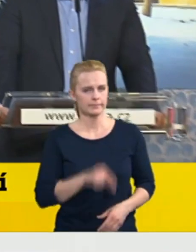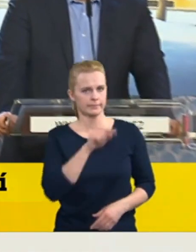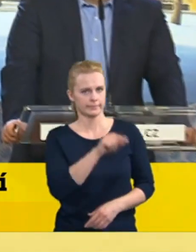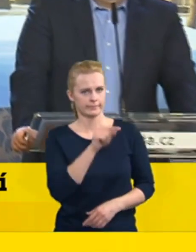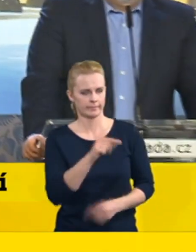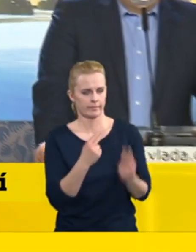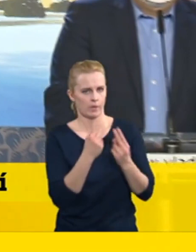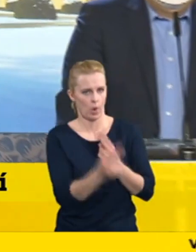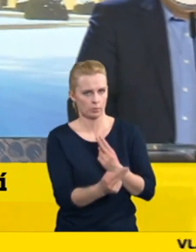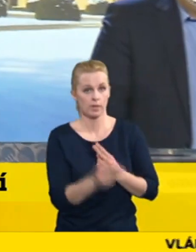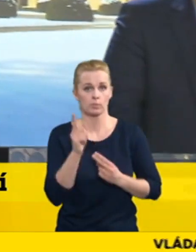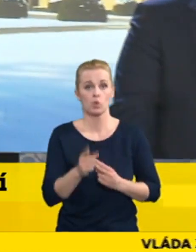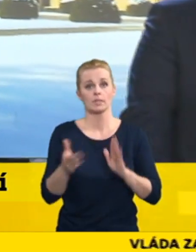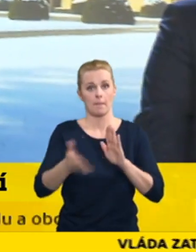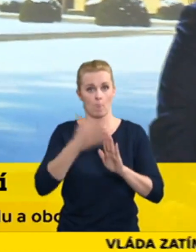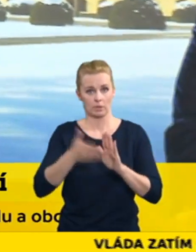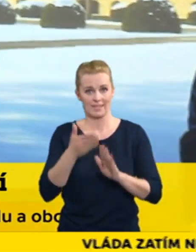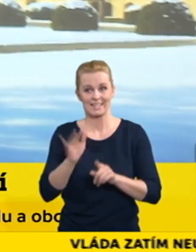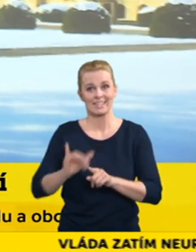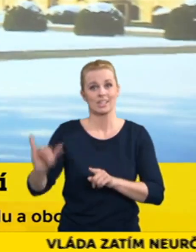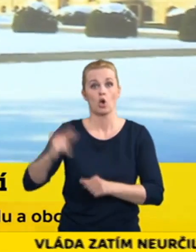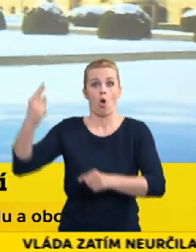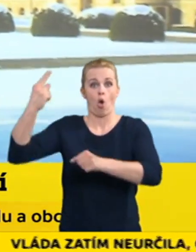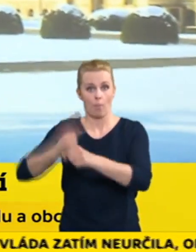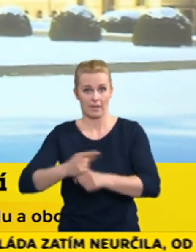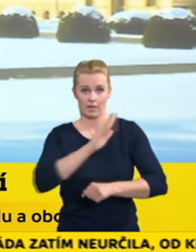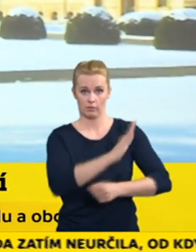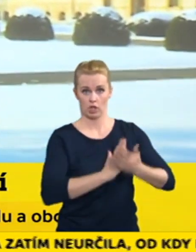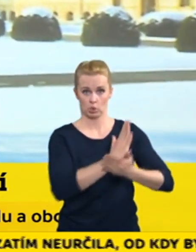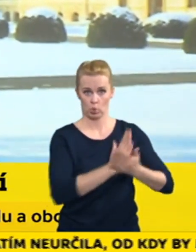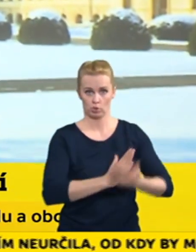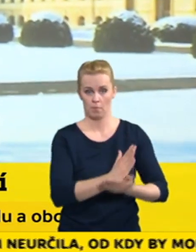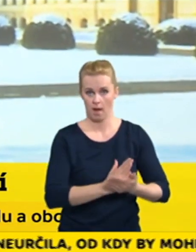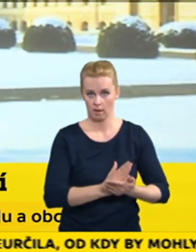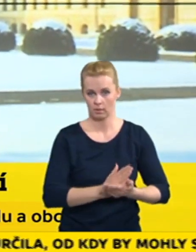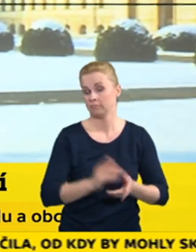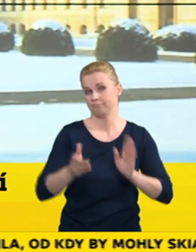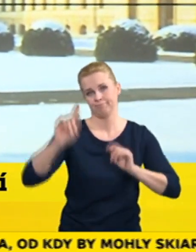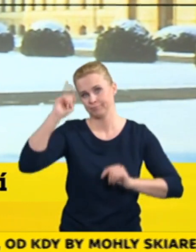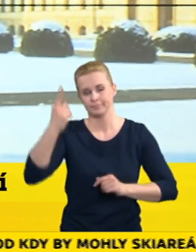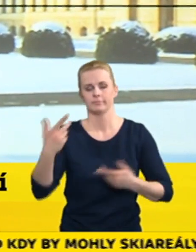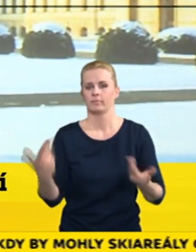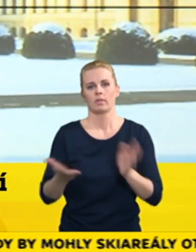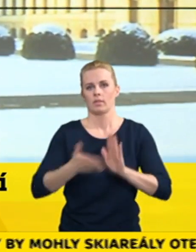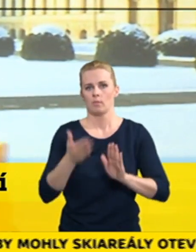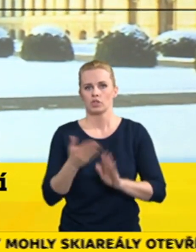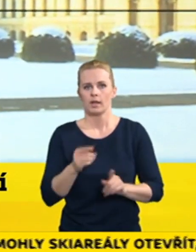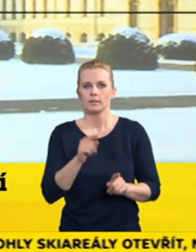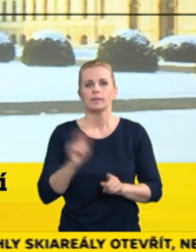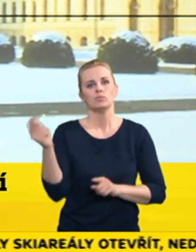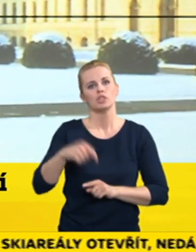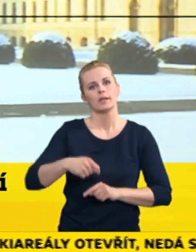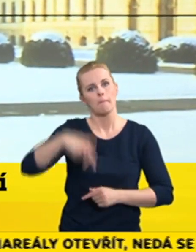v potvrzení objednatele, to znamená někdo si vás objednal, takže řeknu příklad, přijede tam jako třeba malířho kloju nebo